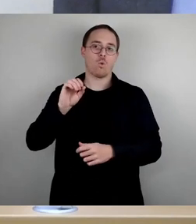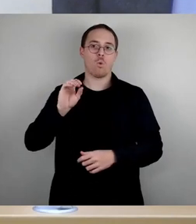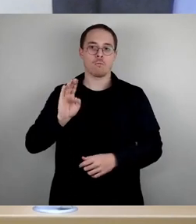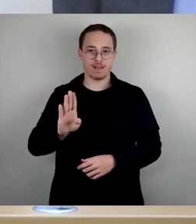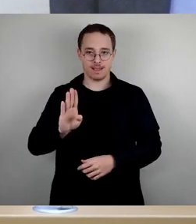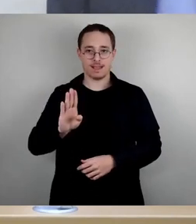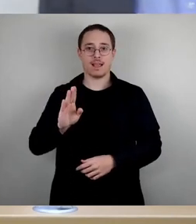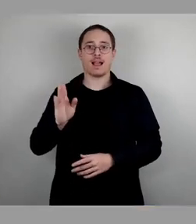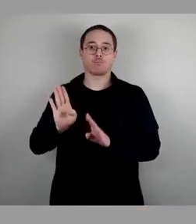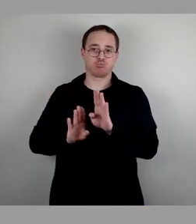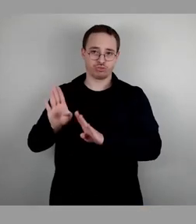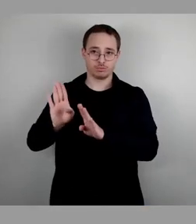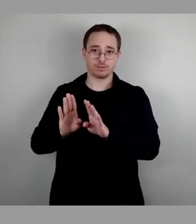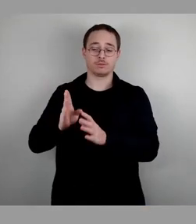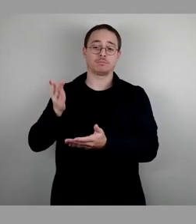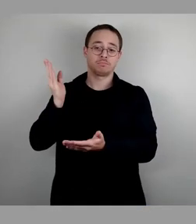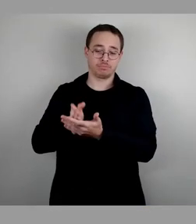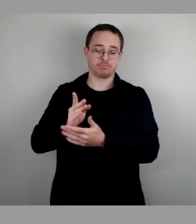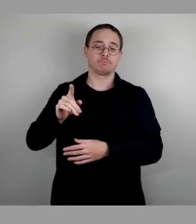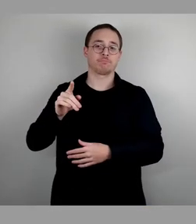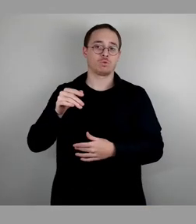OB zustimmen kann, dann bitte ich um das Stimmzeichen.